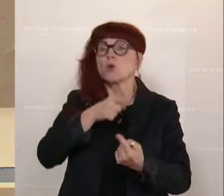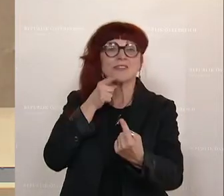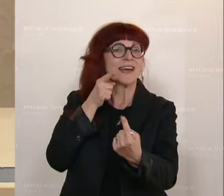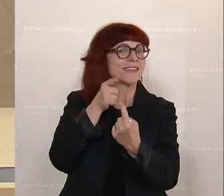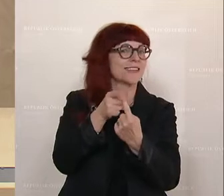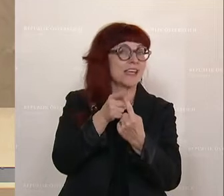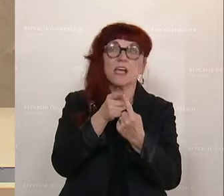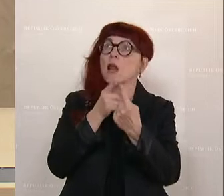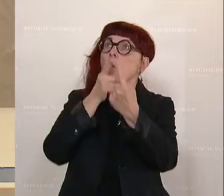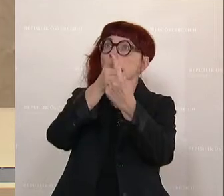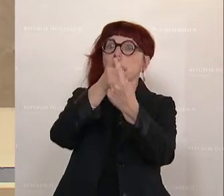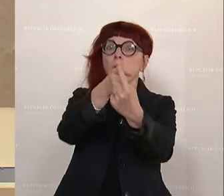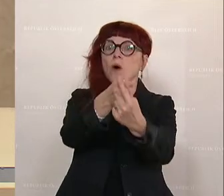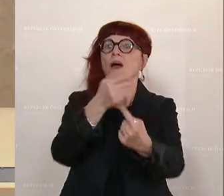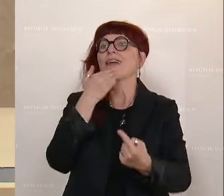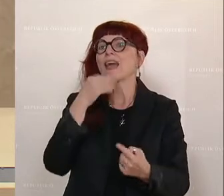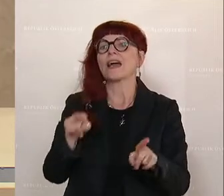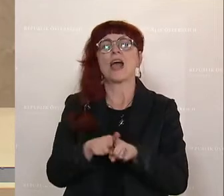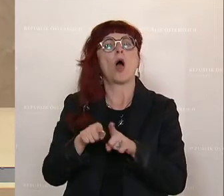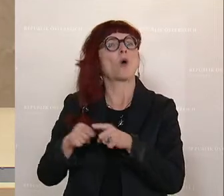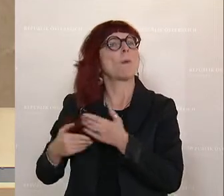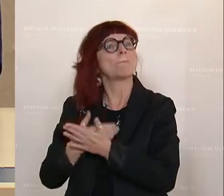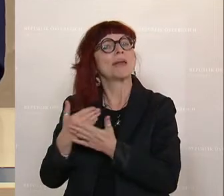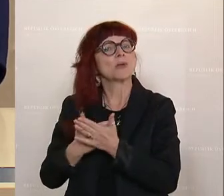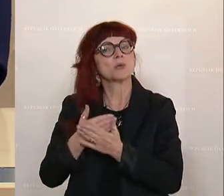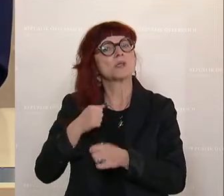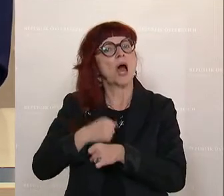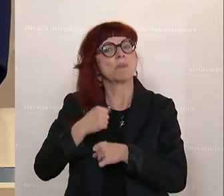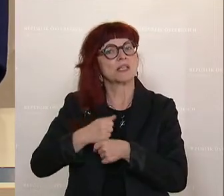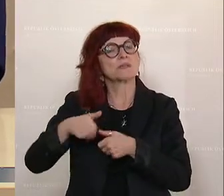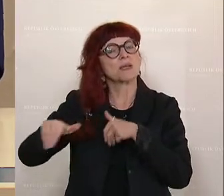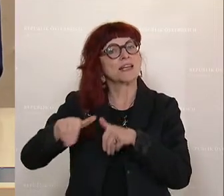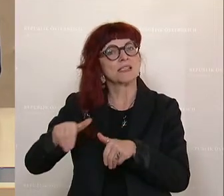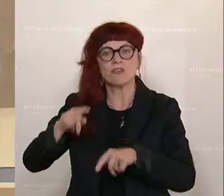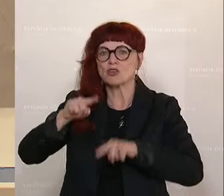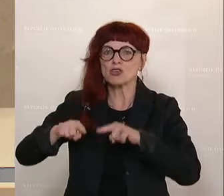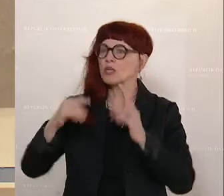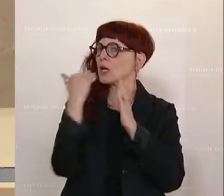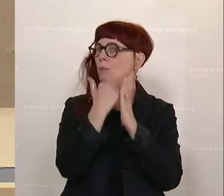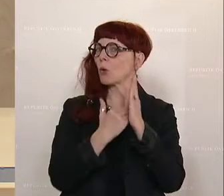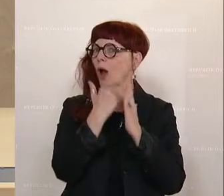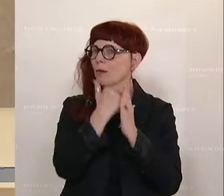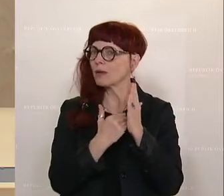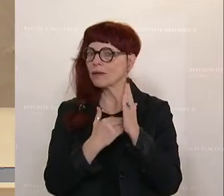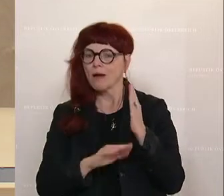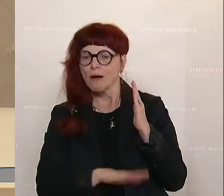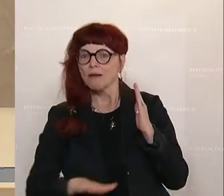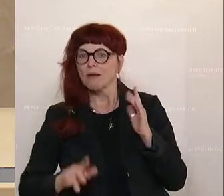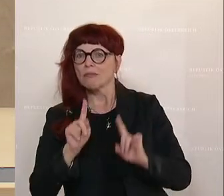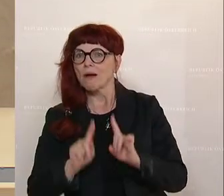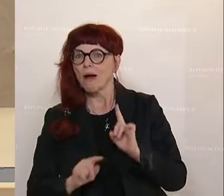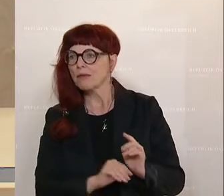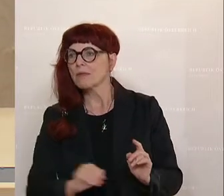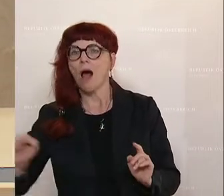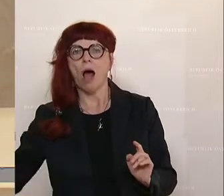Arbeitsminister für verschiedene Initiativen und Programme, um Neugierde und Freude am Experimentieren vom Kindergarten weg über alle